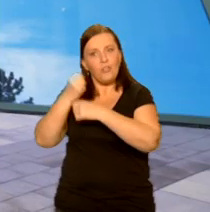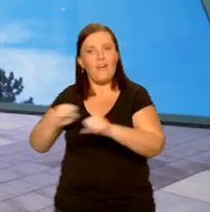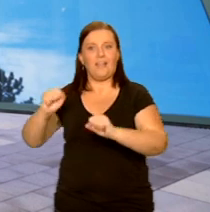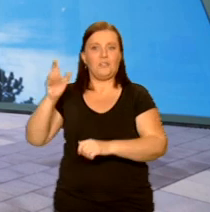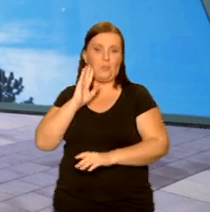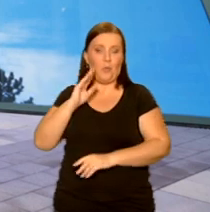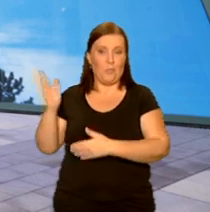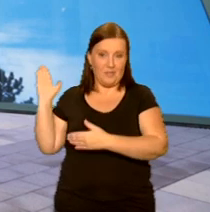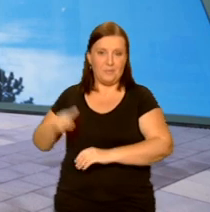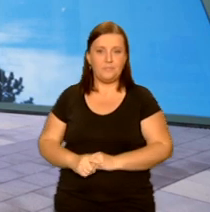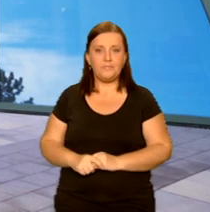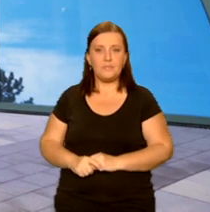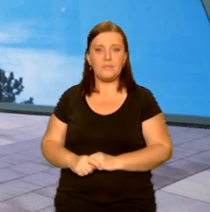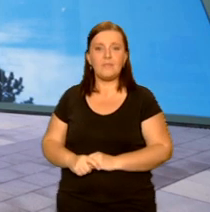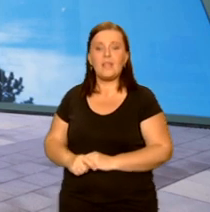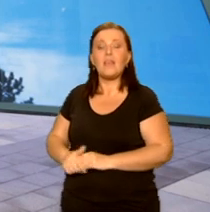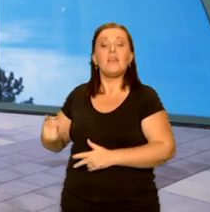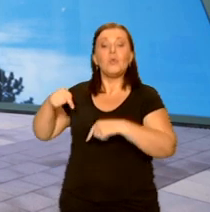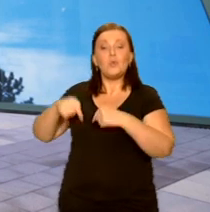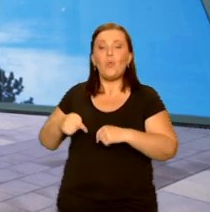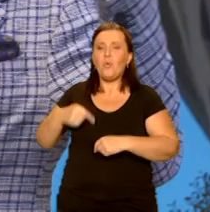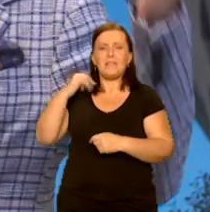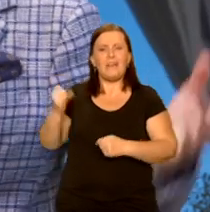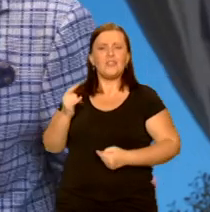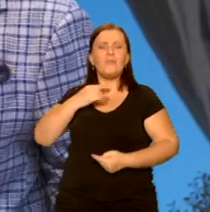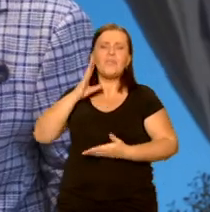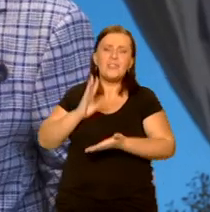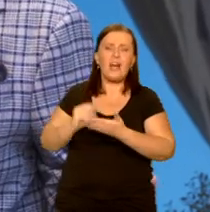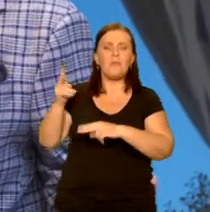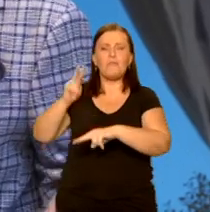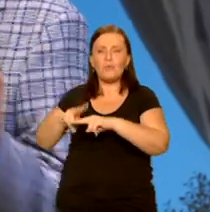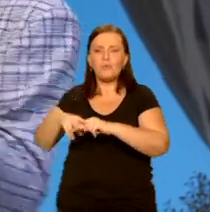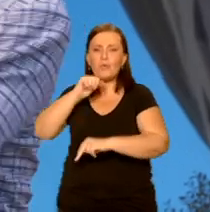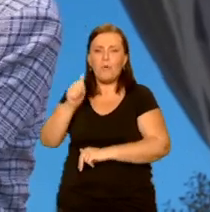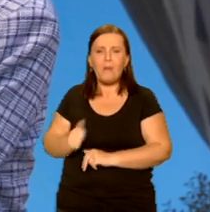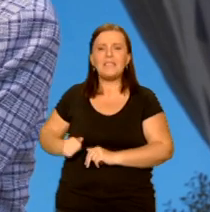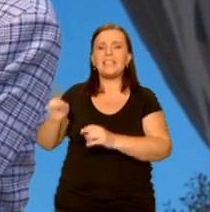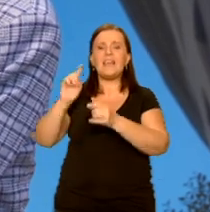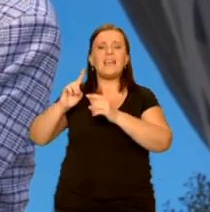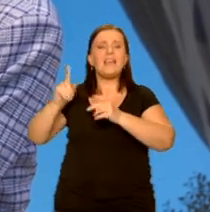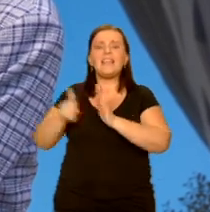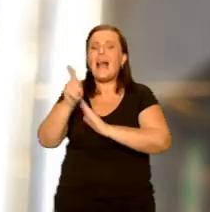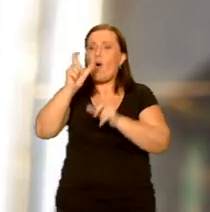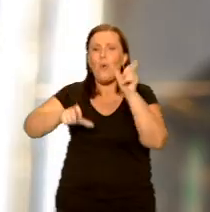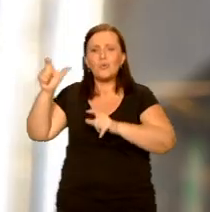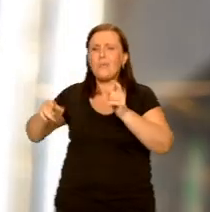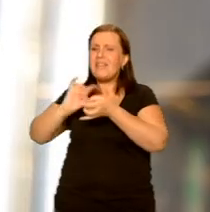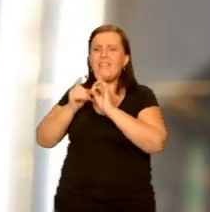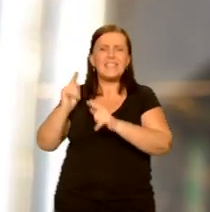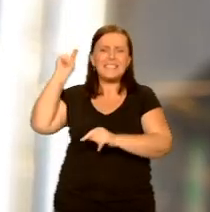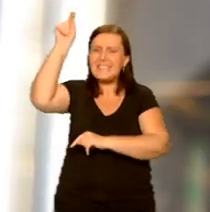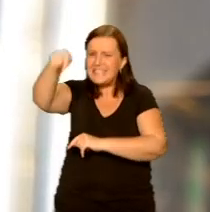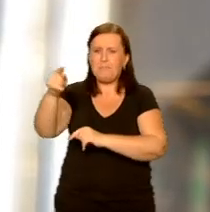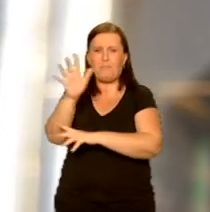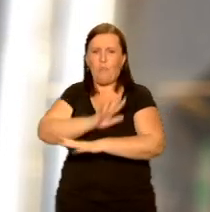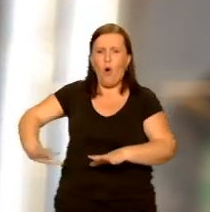gen innowacyjności powtarzamy, że fundusze europejskie są dla osób z najdalszych zakątków Polski, nawet z Bukowiny Taczajskiej. No zgadza się,